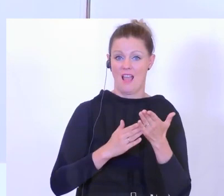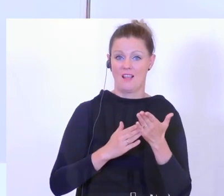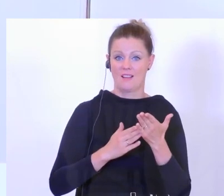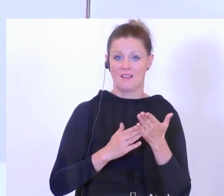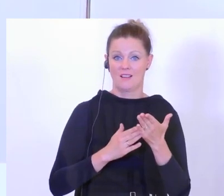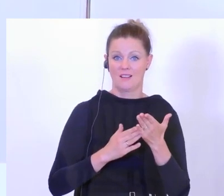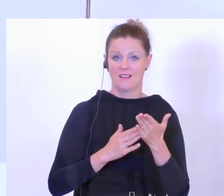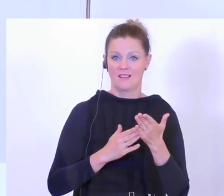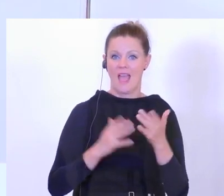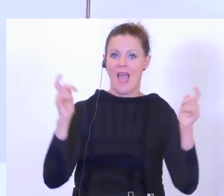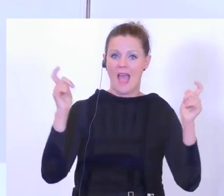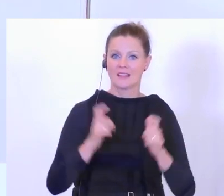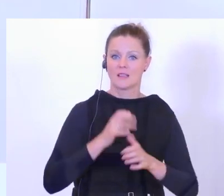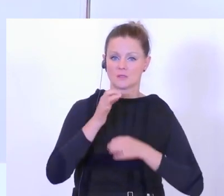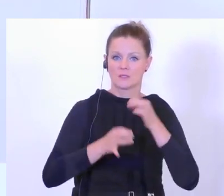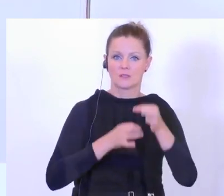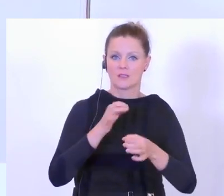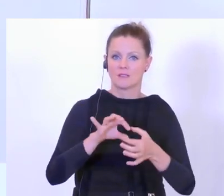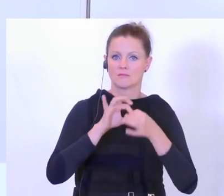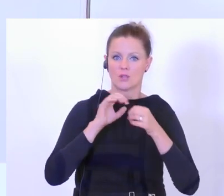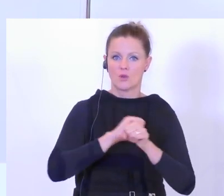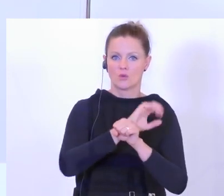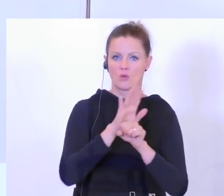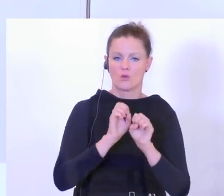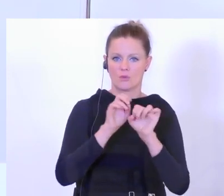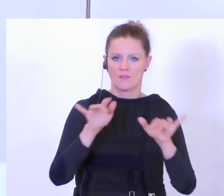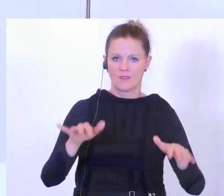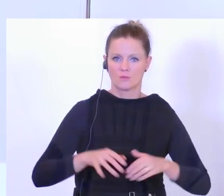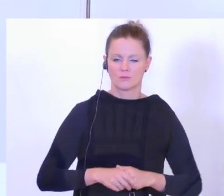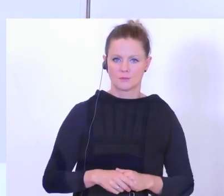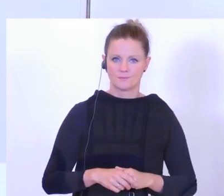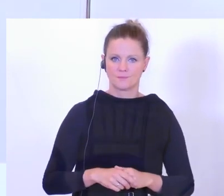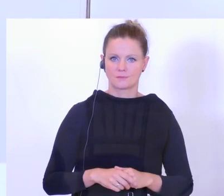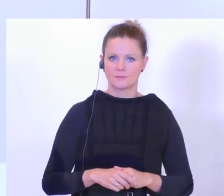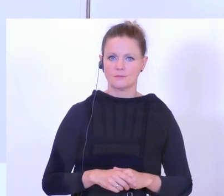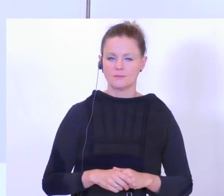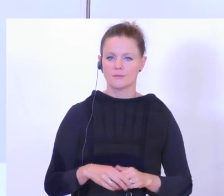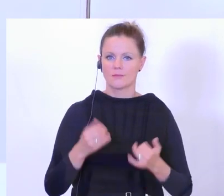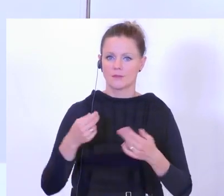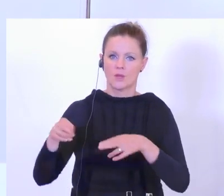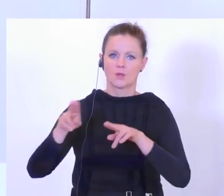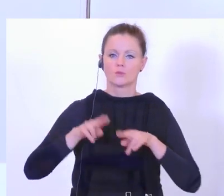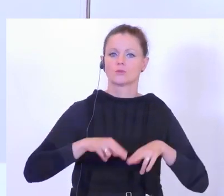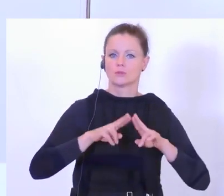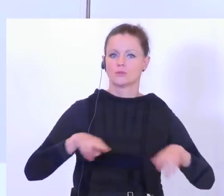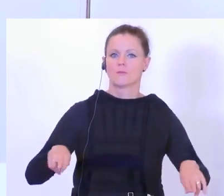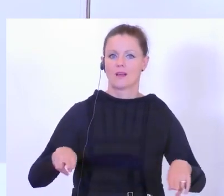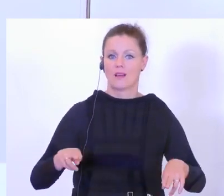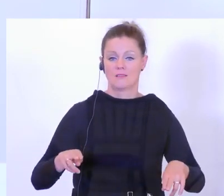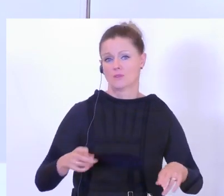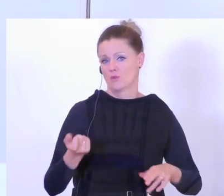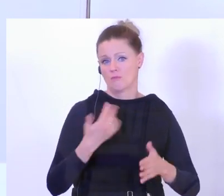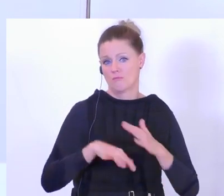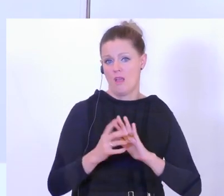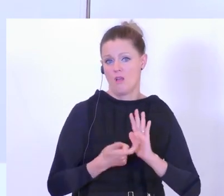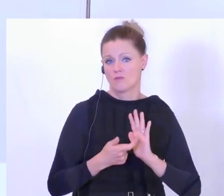Eindämmungsstrategie gewesen gegenüber dem Coronavirus. Umso mehr wir jetzt zur Normalität zurückkehren, umso fordernder wird die